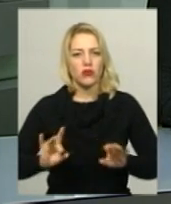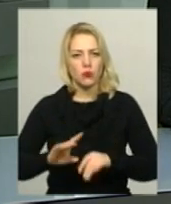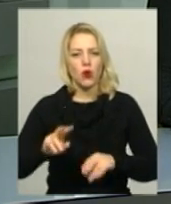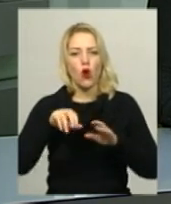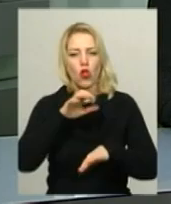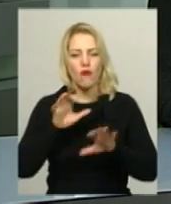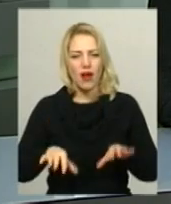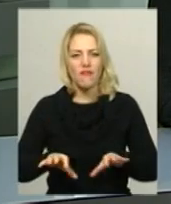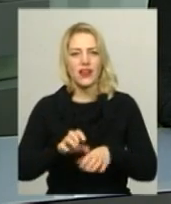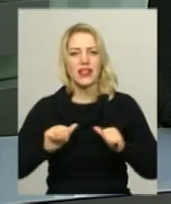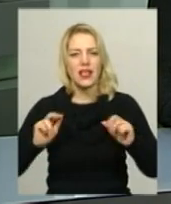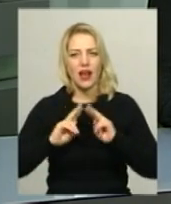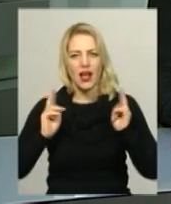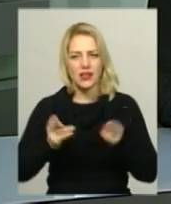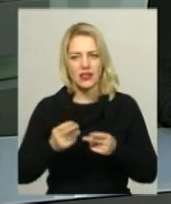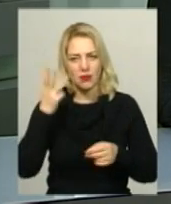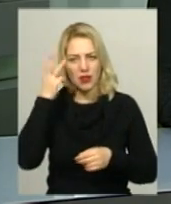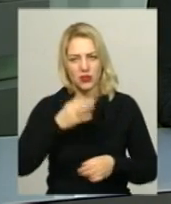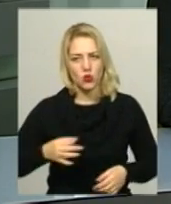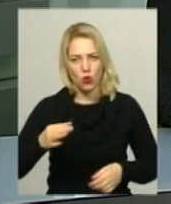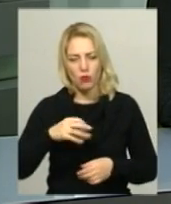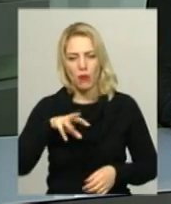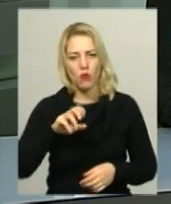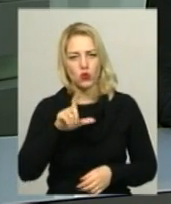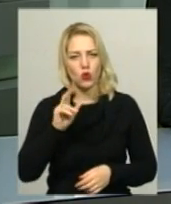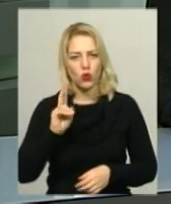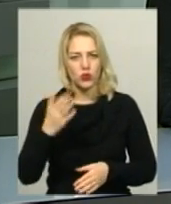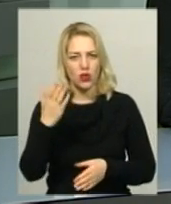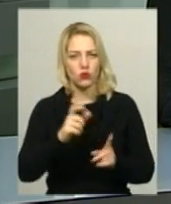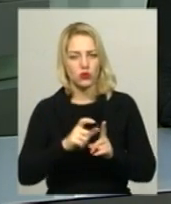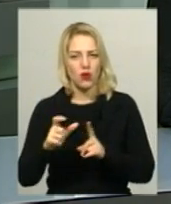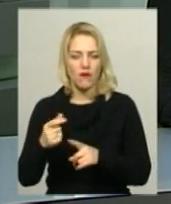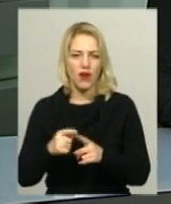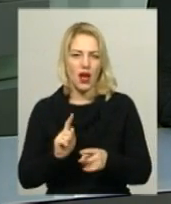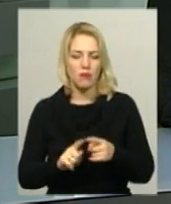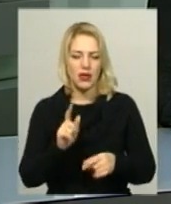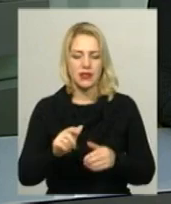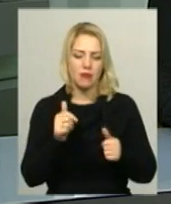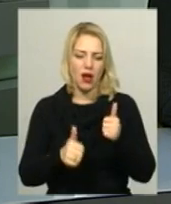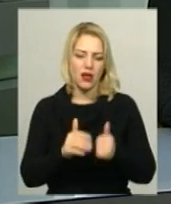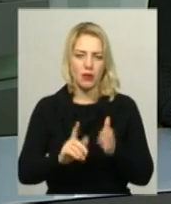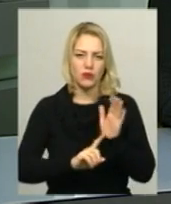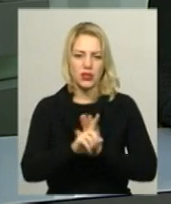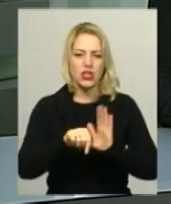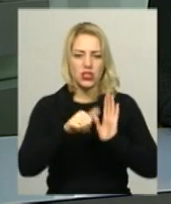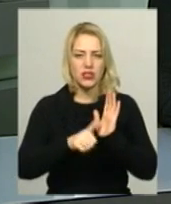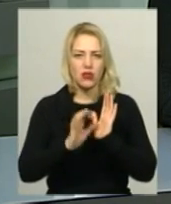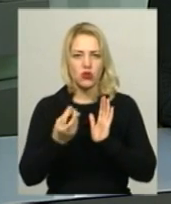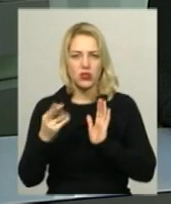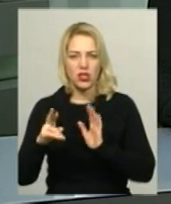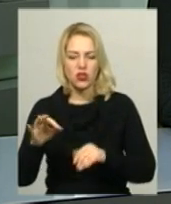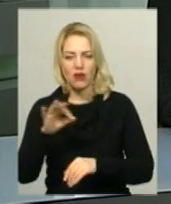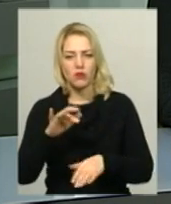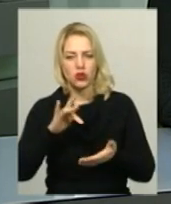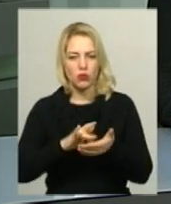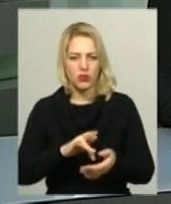Федерації спортивної боротьби у Хмельницькій області Олександр Мозолюк. За його словами, змагання стартують 16 січня в обласному центрі фізичного